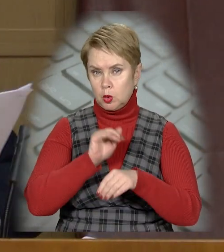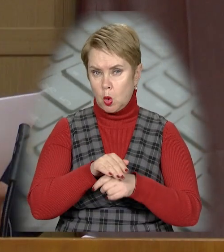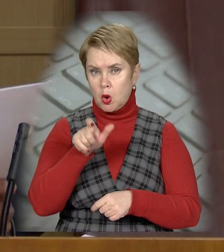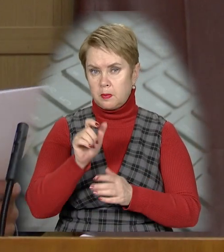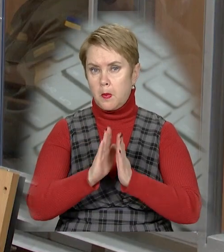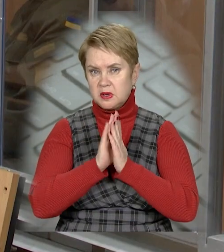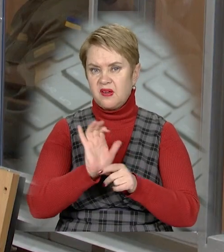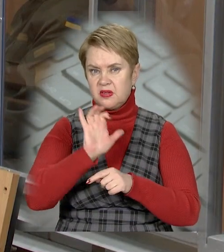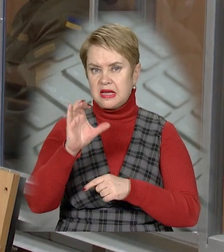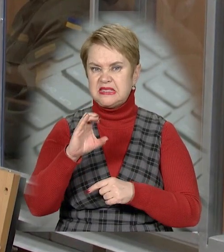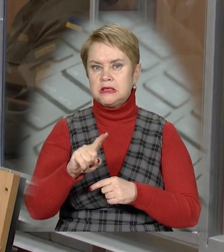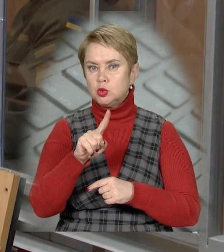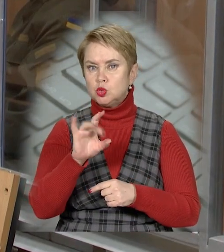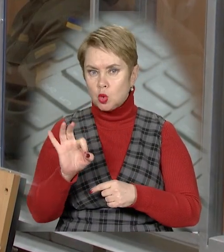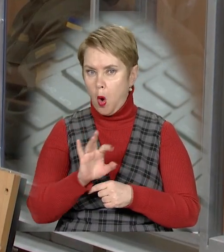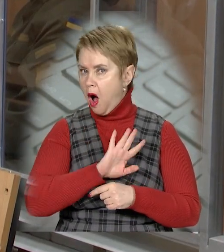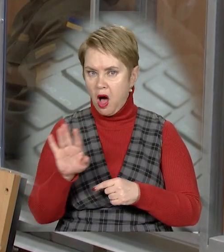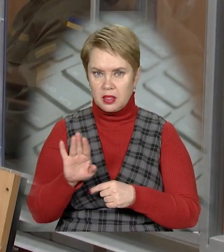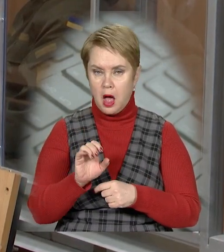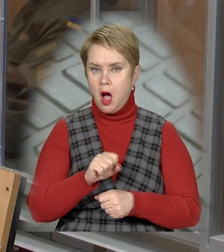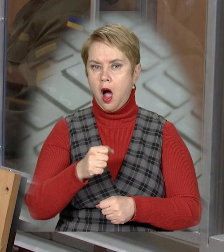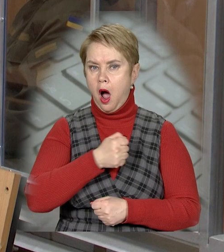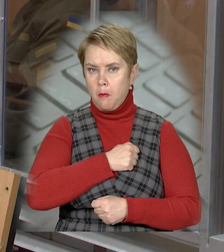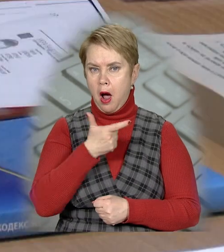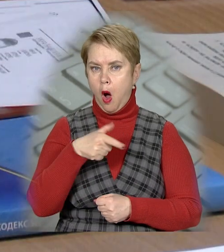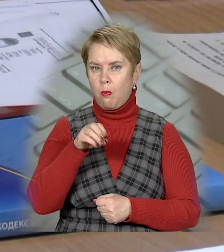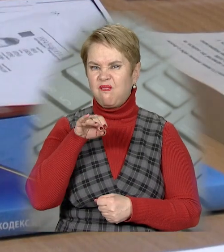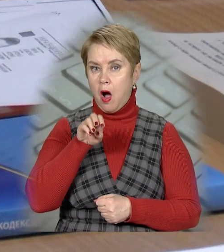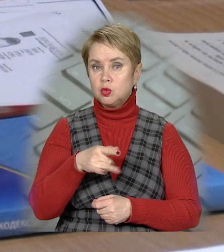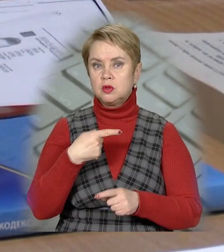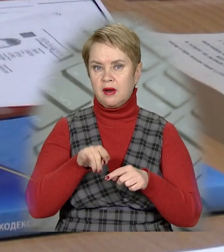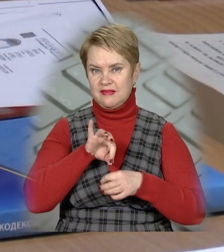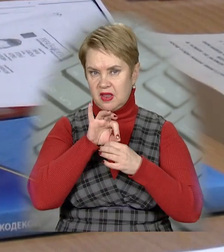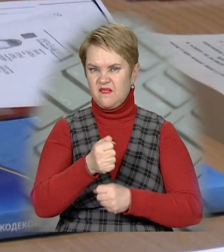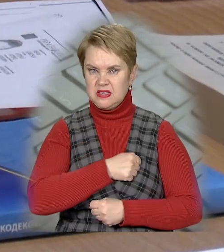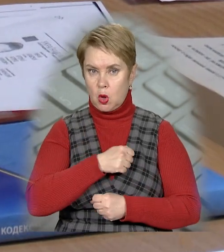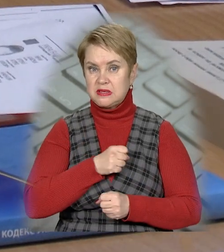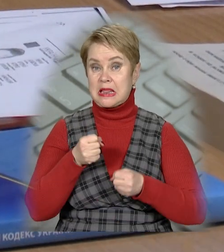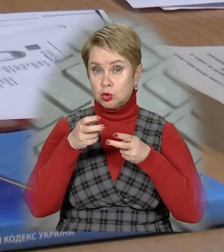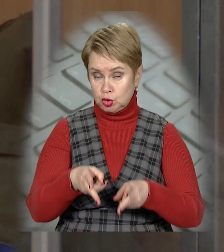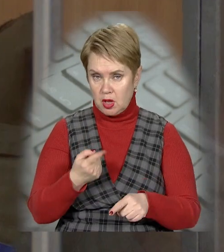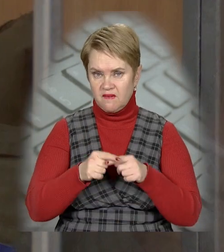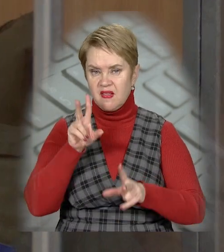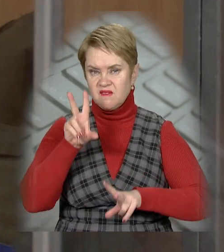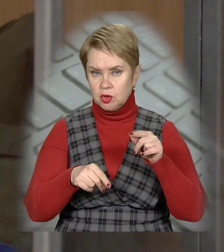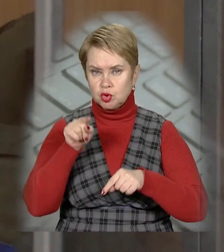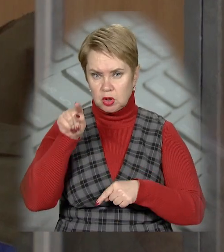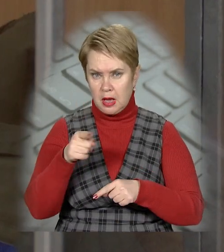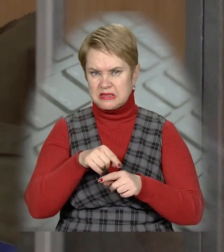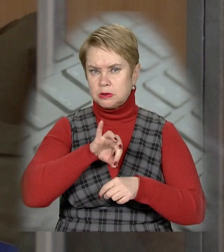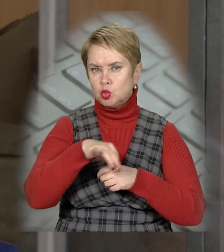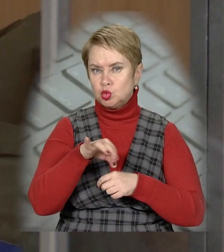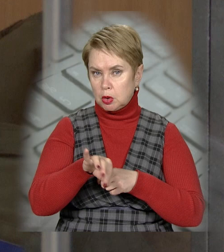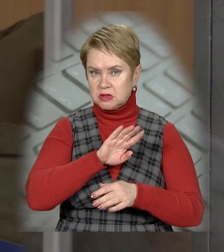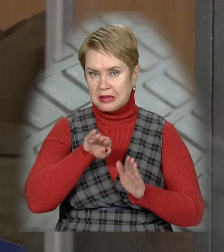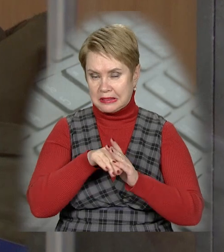підозрюваний попрохав відправити його в СІЗО, а не на гауптвахту, де зазвичай отримують військових злочинців. Він вважає, що там з